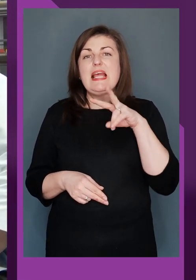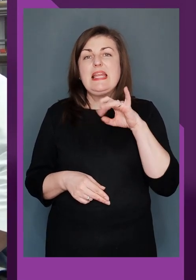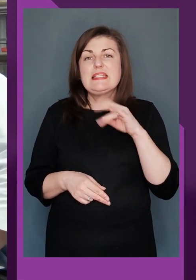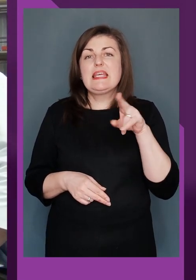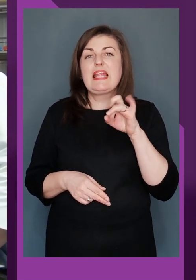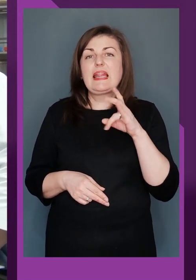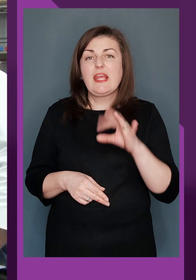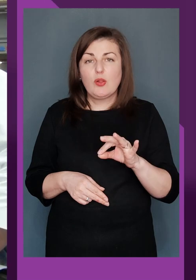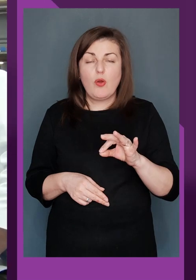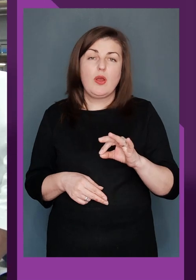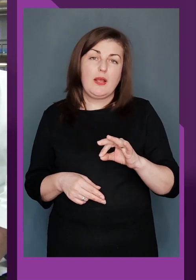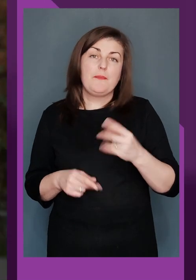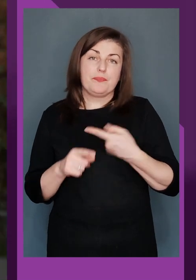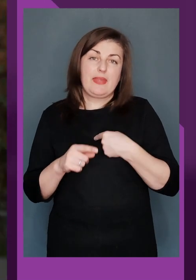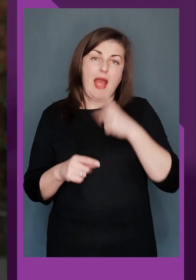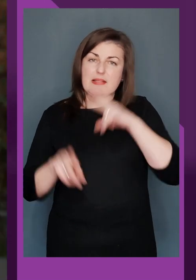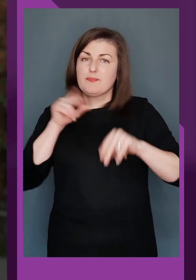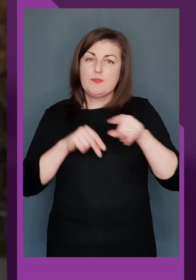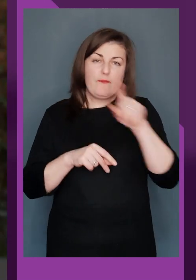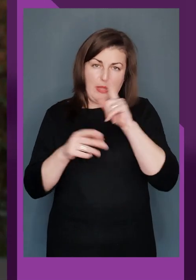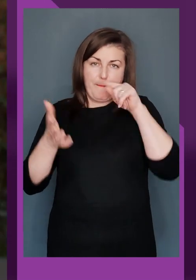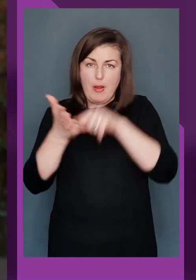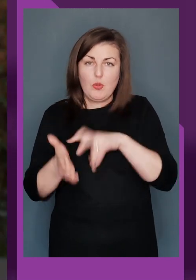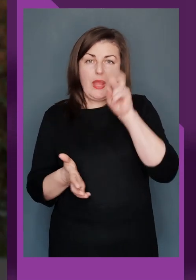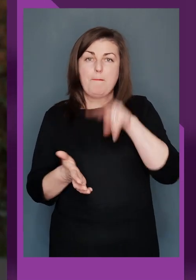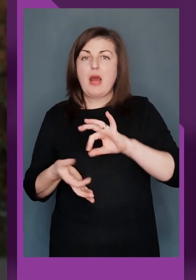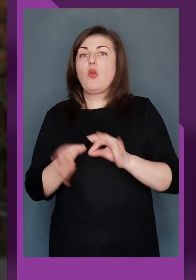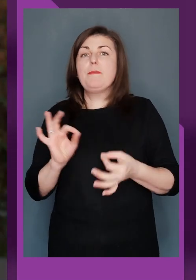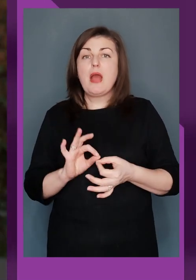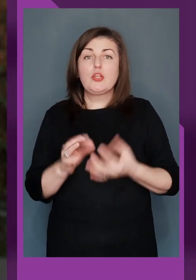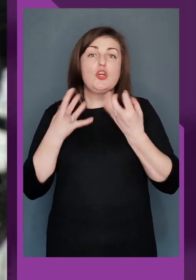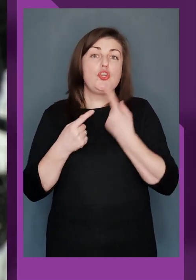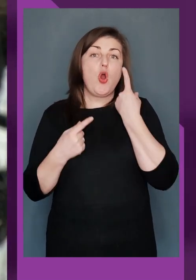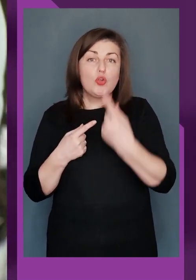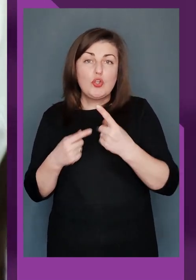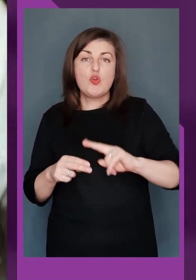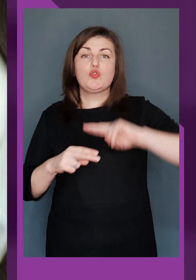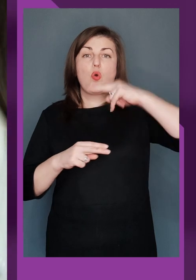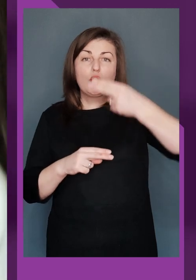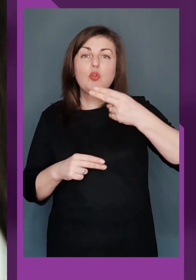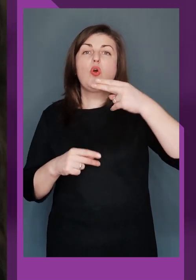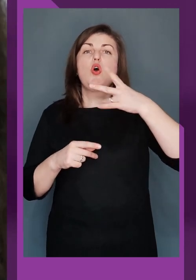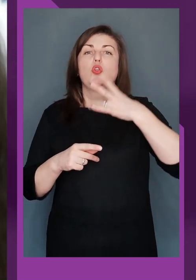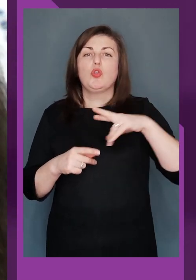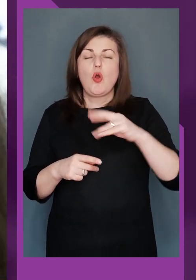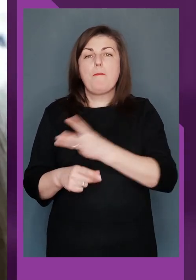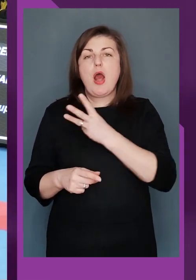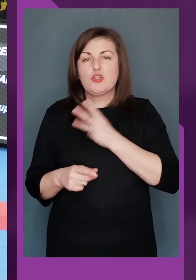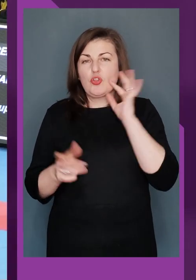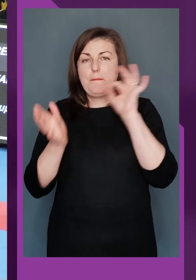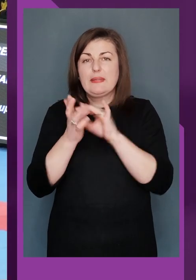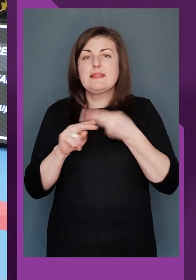Зілінський Данило, які, я сподіваюся, попадуть на пару олімпіадів. Ще однією сходинкою до бажаної